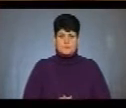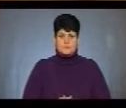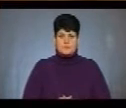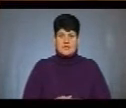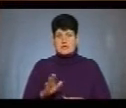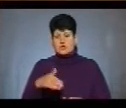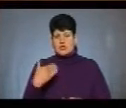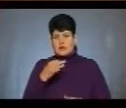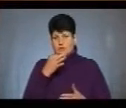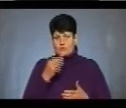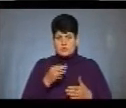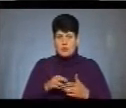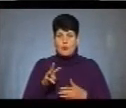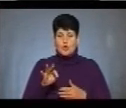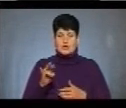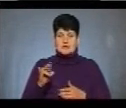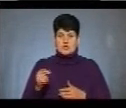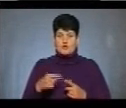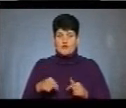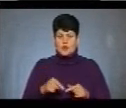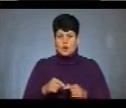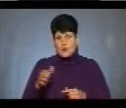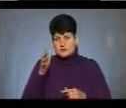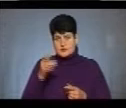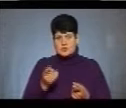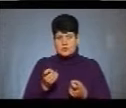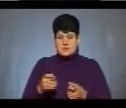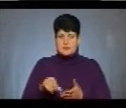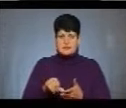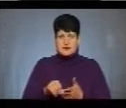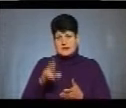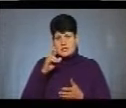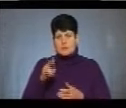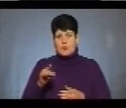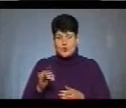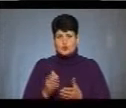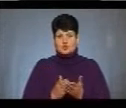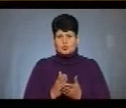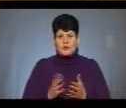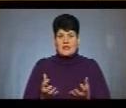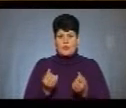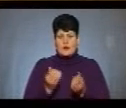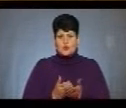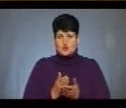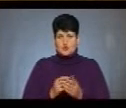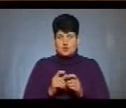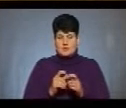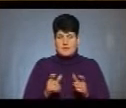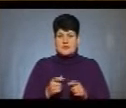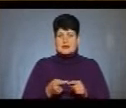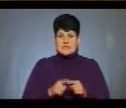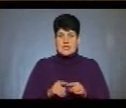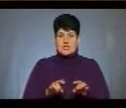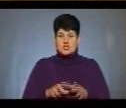Зі сторони відповідача Монастириського відділу освіти залучили представників Держпродспоживслужби і Рятувальної служби. Таке рішення ухвалив на